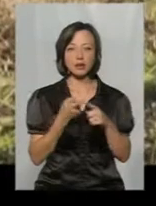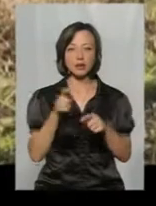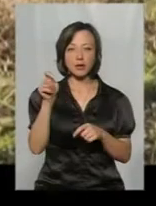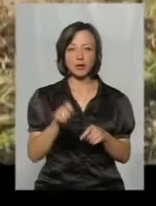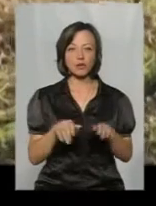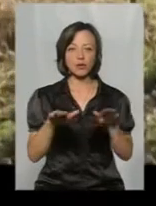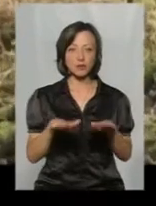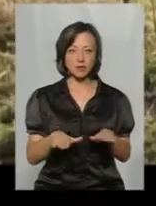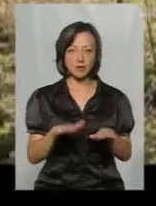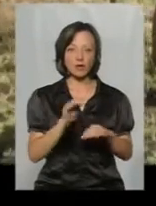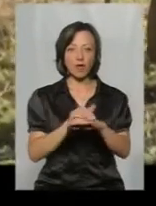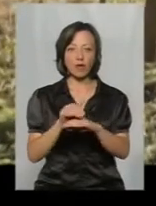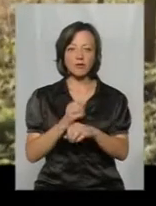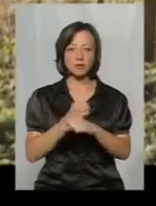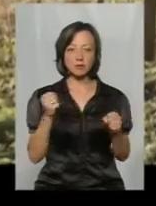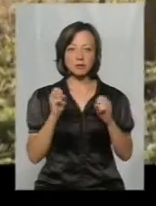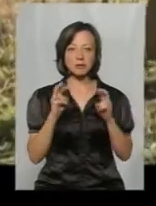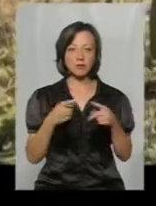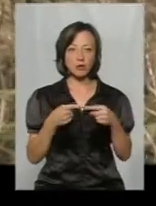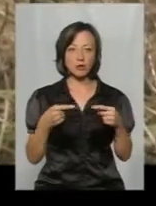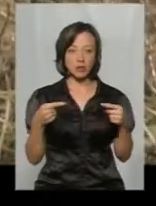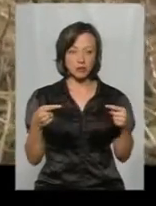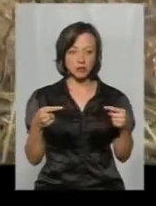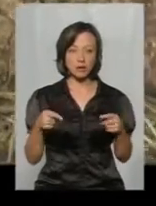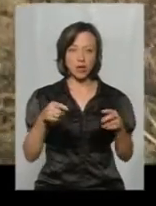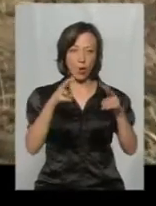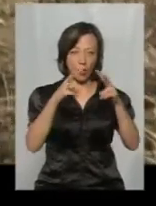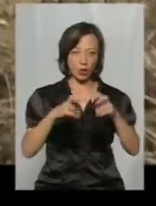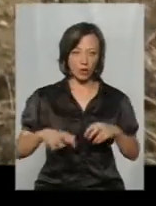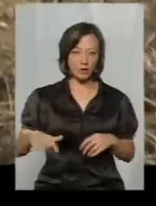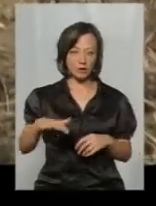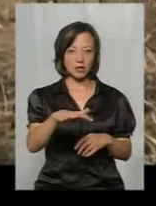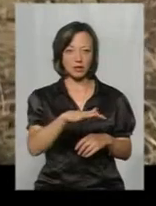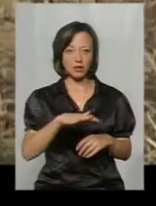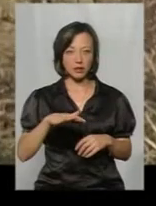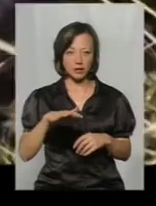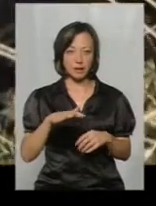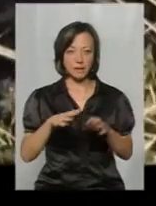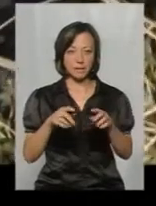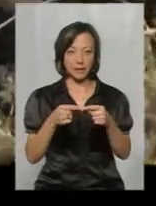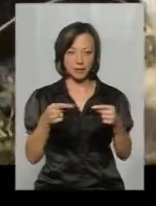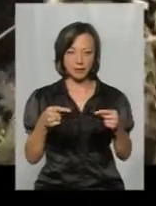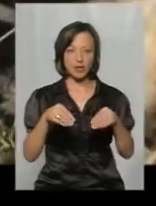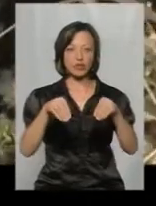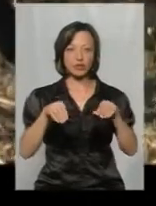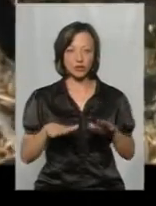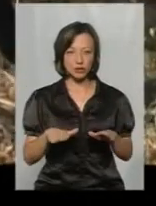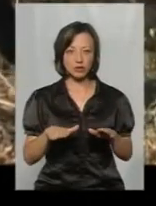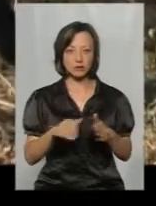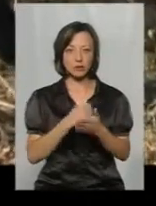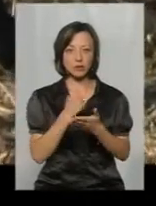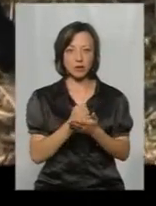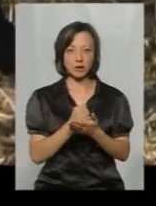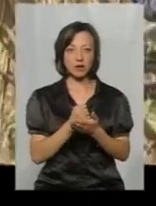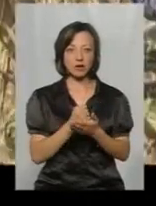прибув на місце виявлення вибухонебезпечного предмету, оглядає вибухонебезпечний предмет і приймає рішення для